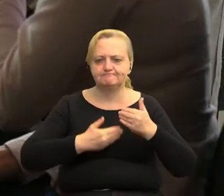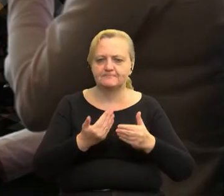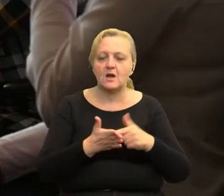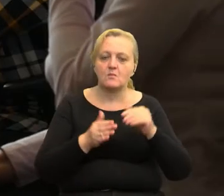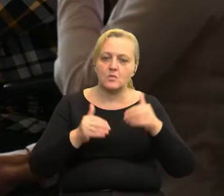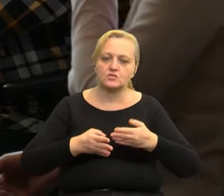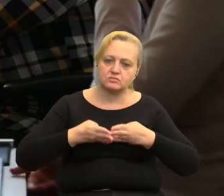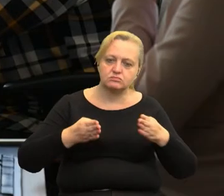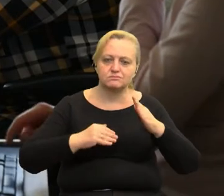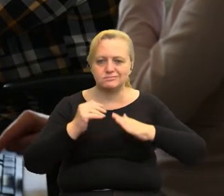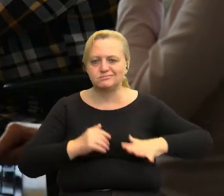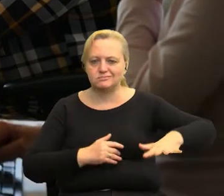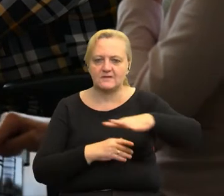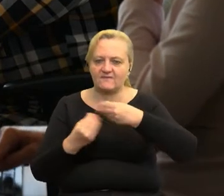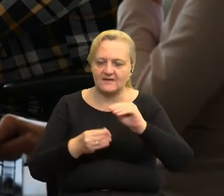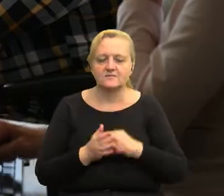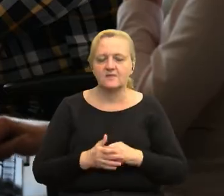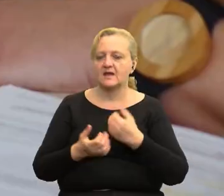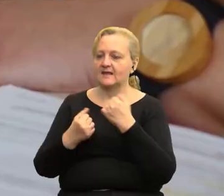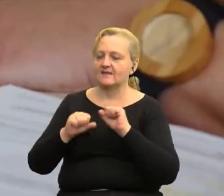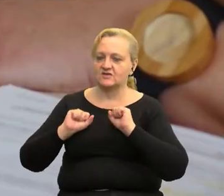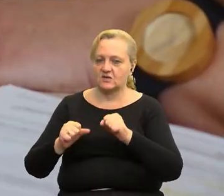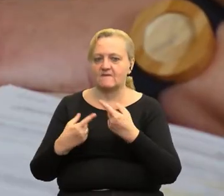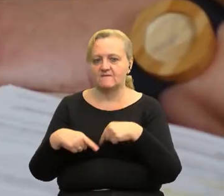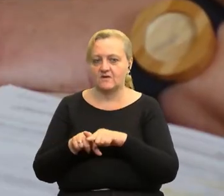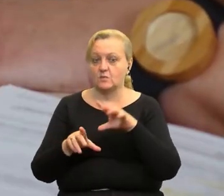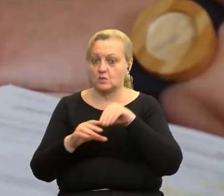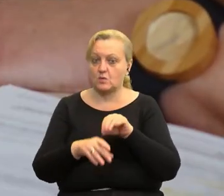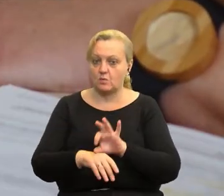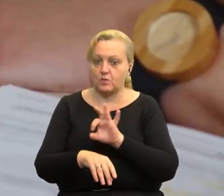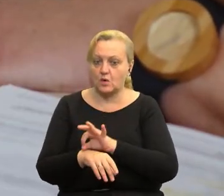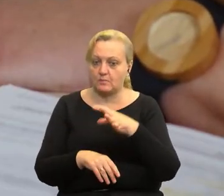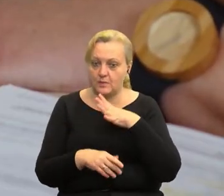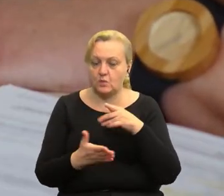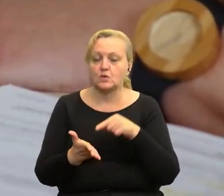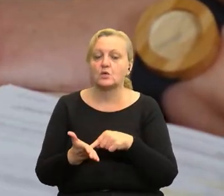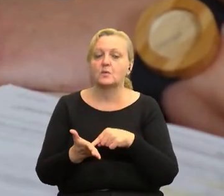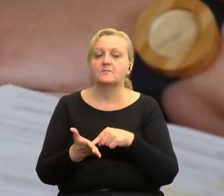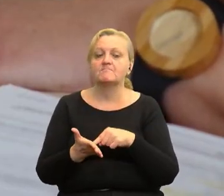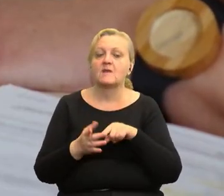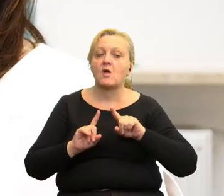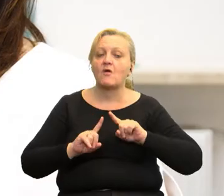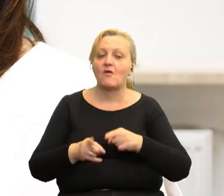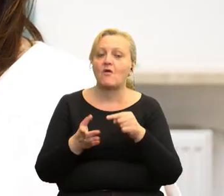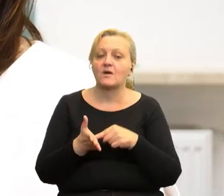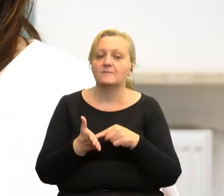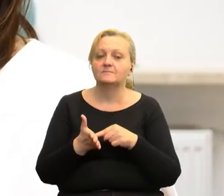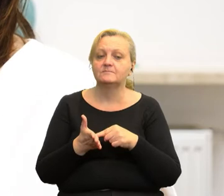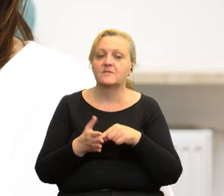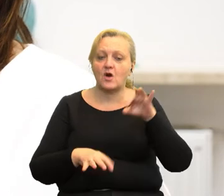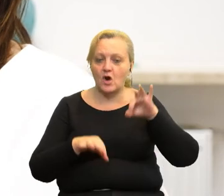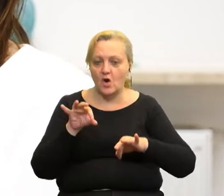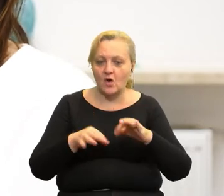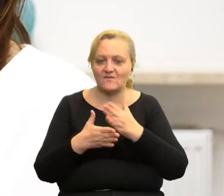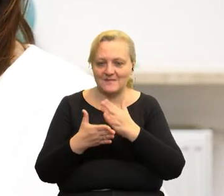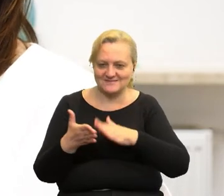poszerzaniu infrastruktury. Innymi działaniami, które realizowaliśmy w ramach projektu, było zorganizowanie konferencji